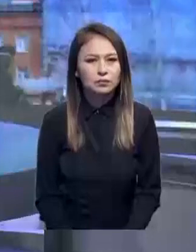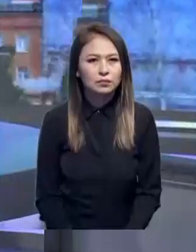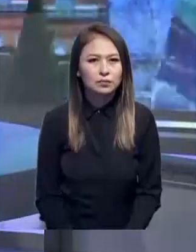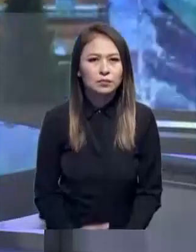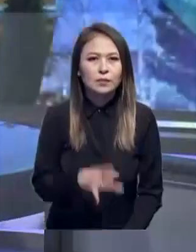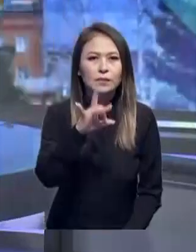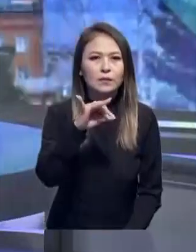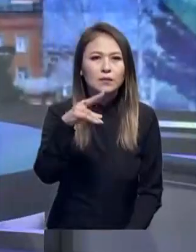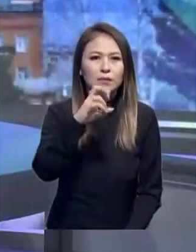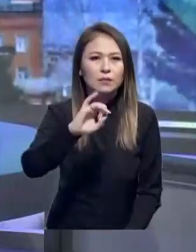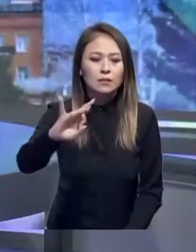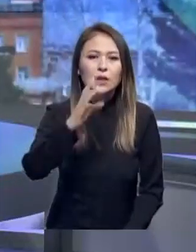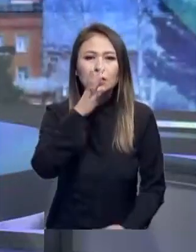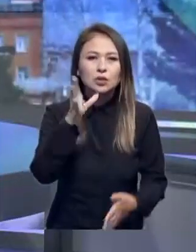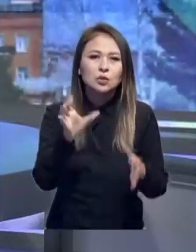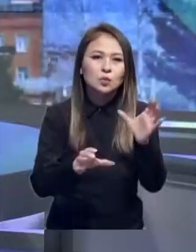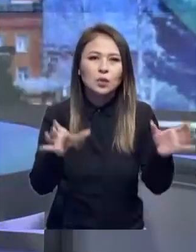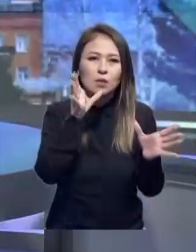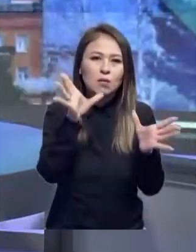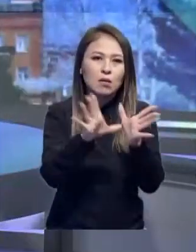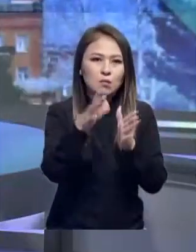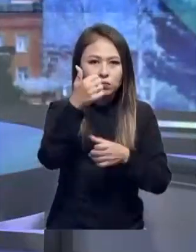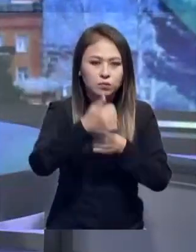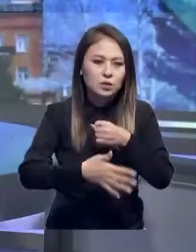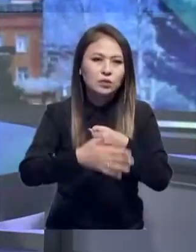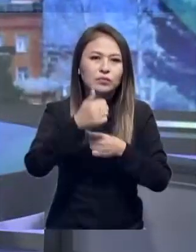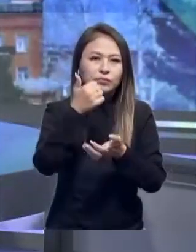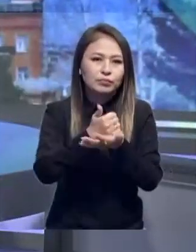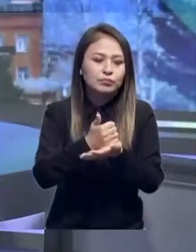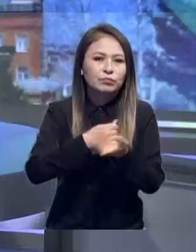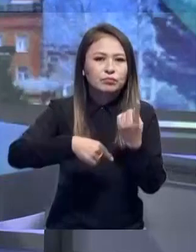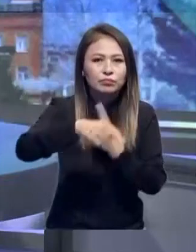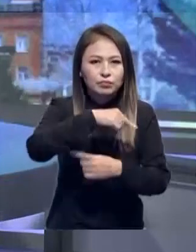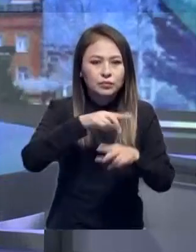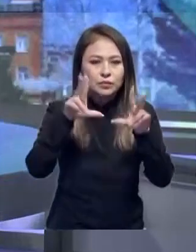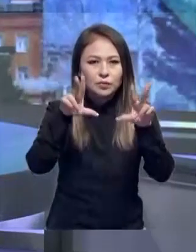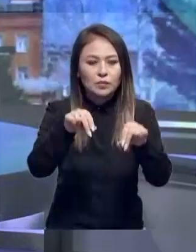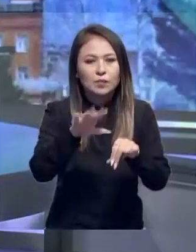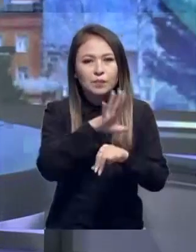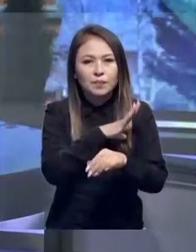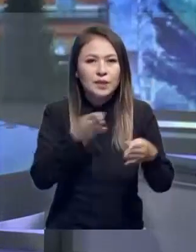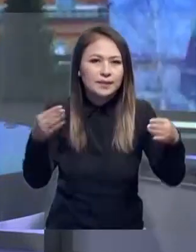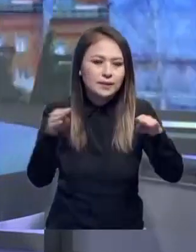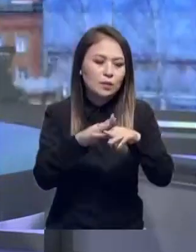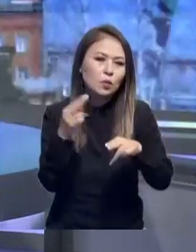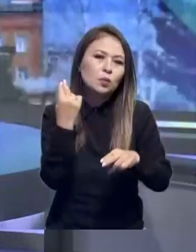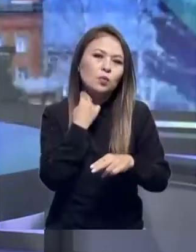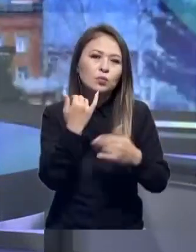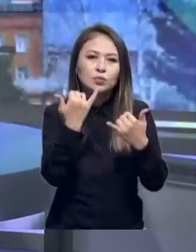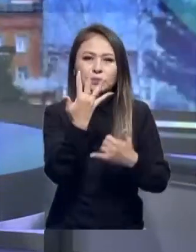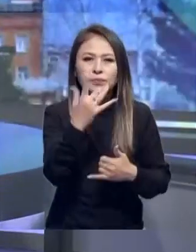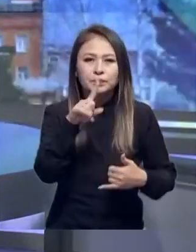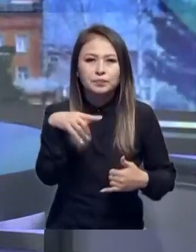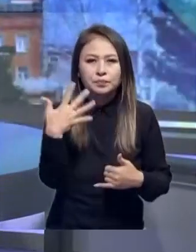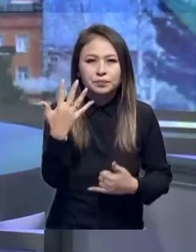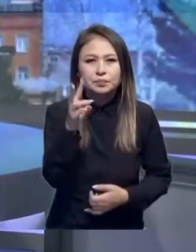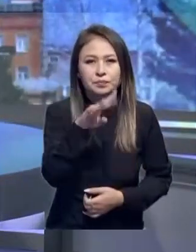Реддер жылу электро орталығының жаңа басшылығы кәспорның қарызын жабуға өдейтіп отыр. Қазір берешек 5,5